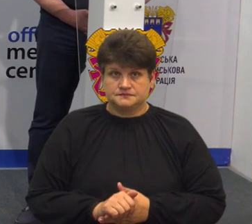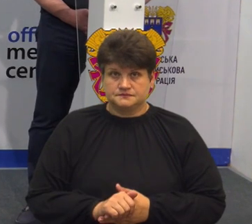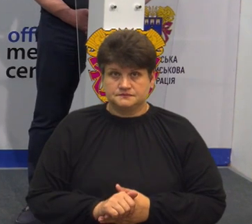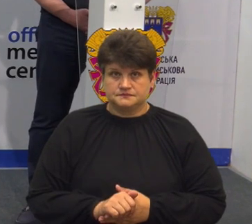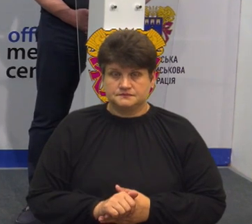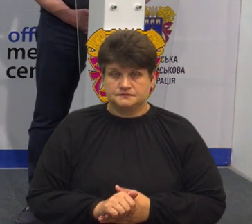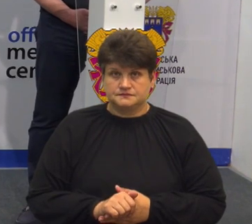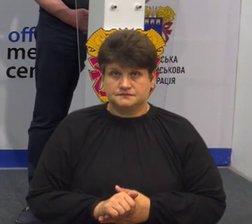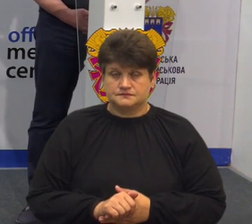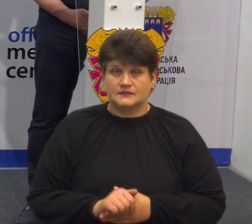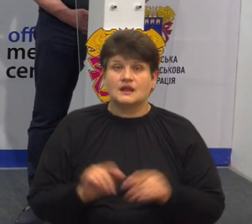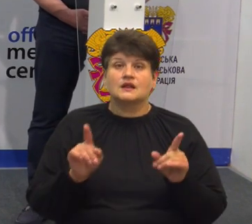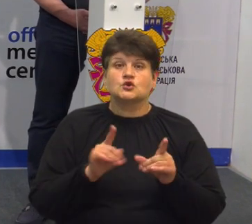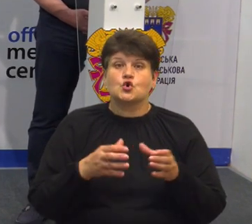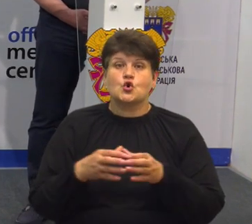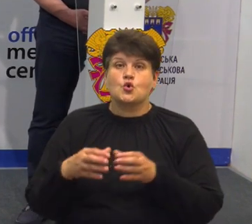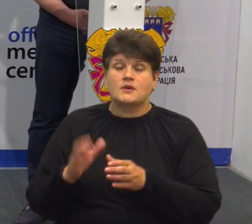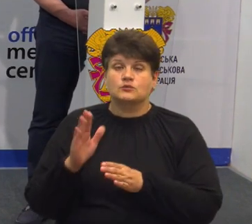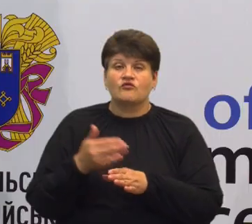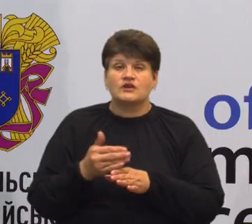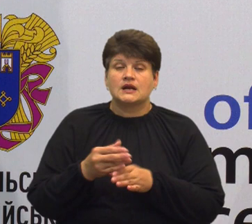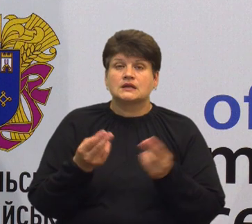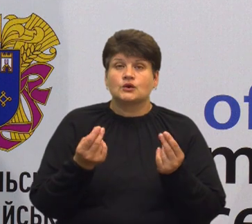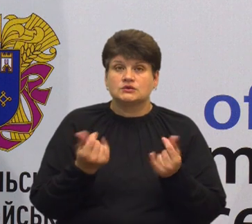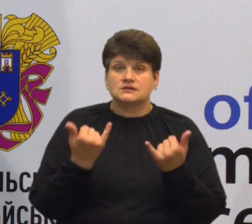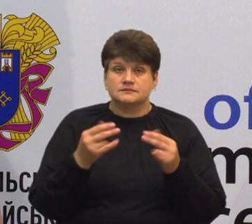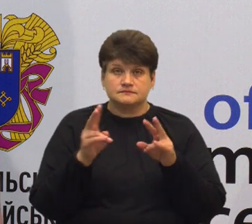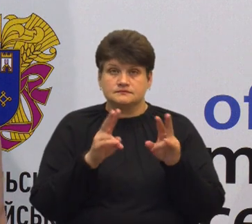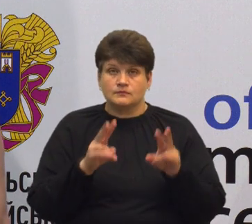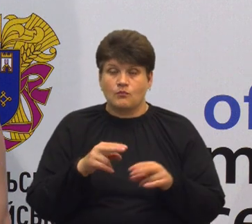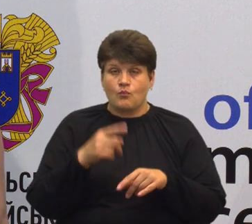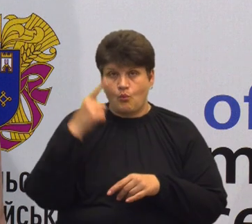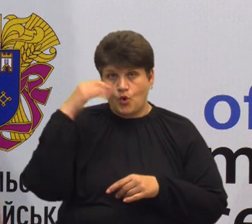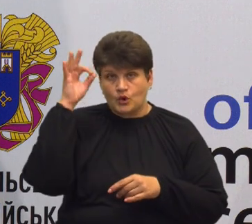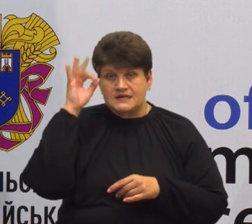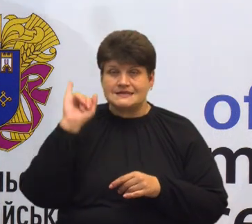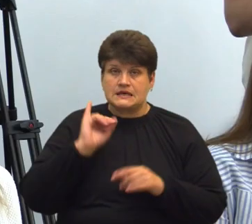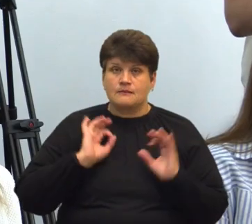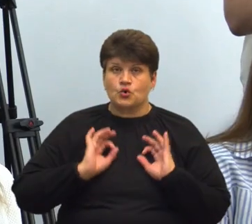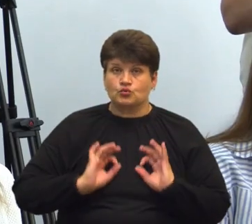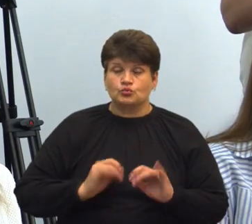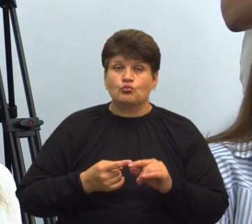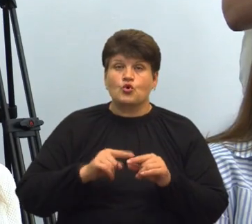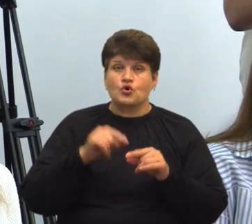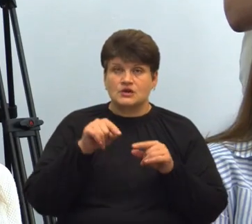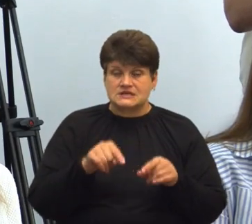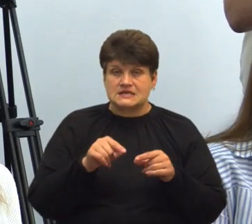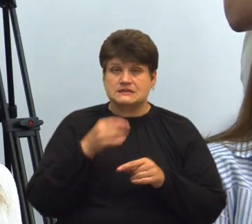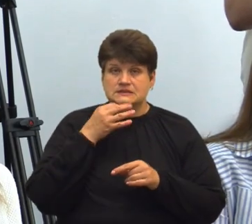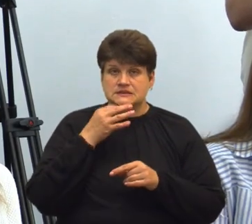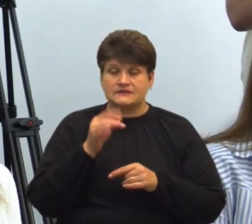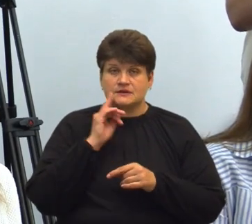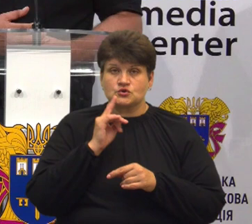На що громади виділятимуть кошти, тепер стежтиме поліція та прокуратура. Про це під час брифінгу повідомив